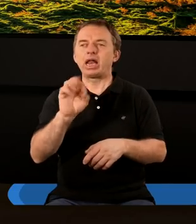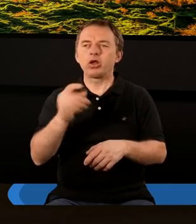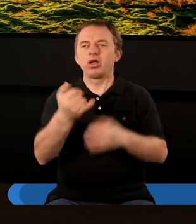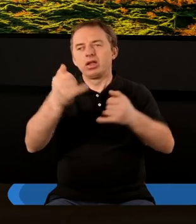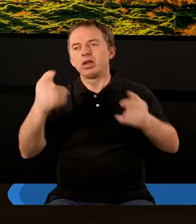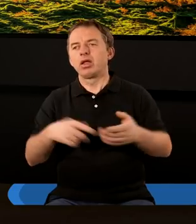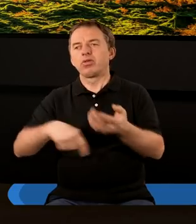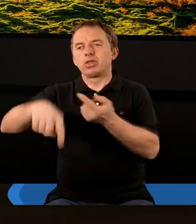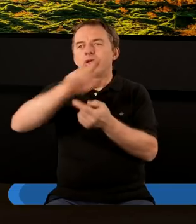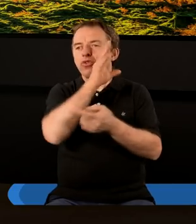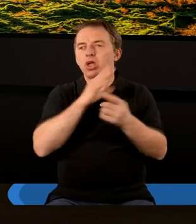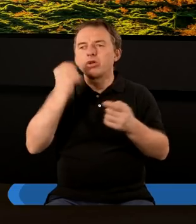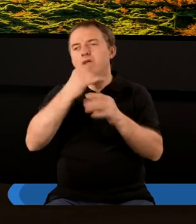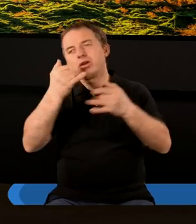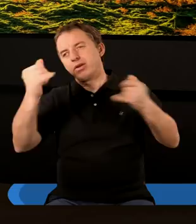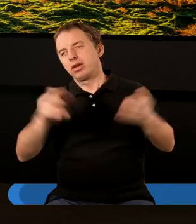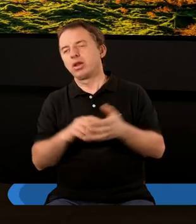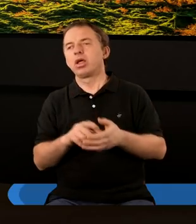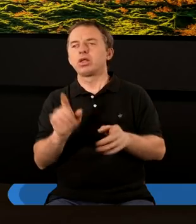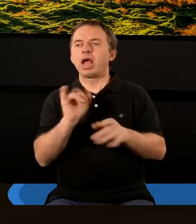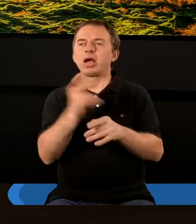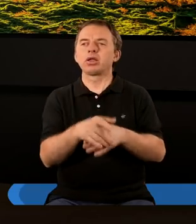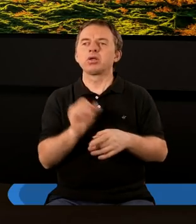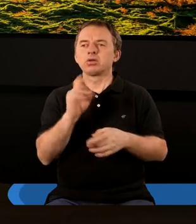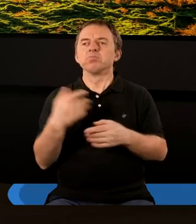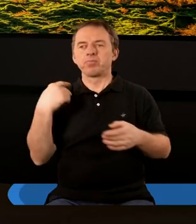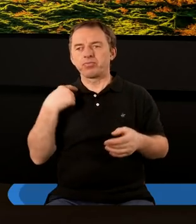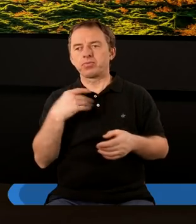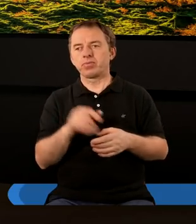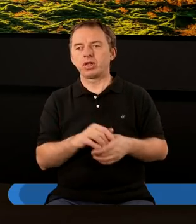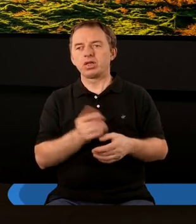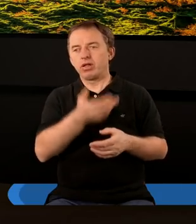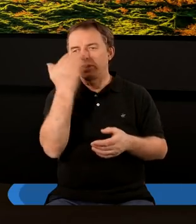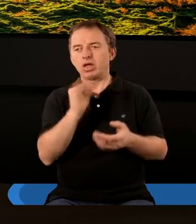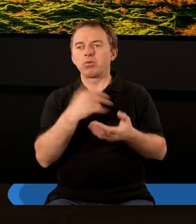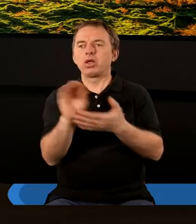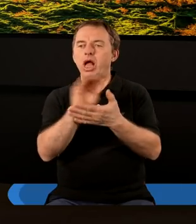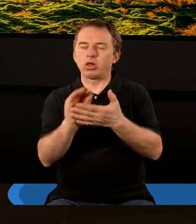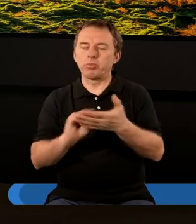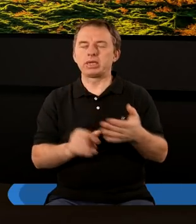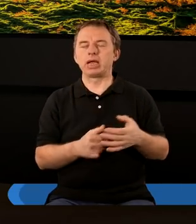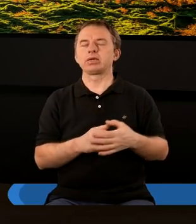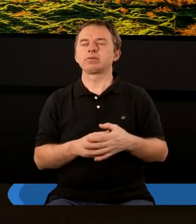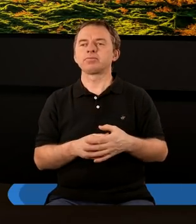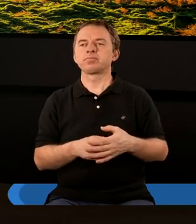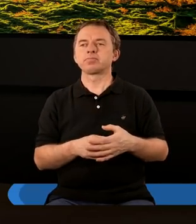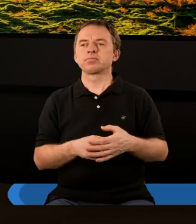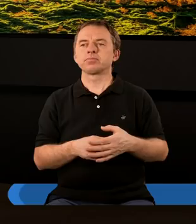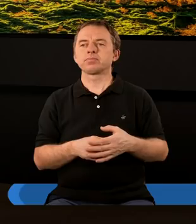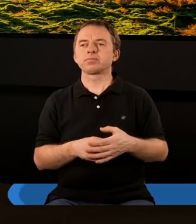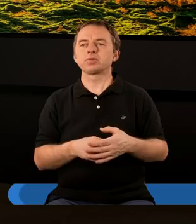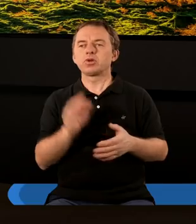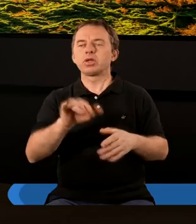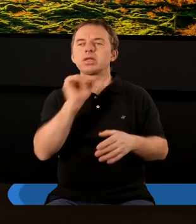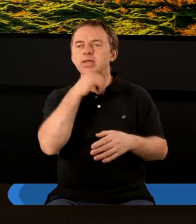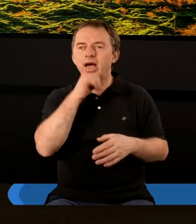karniolowy wokół tronu tęcza i w ogóle, że ta tęcza też była jakaś taka rzecz, że on po prostu nie wie, nie wie w ogóle, jak to opisać. Ci